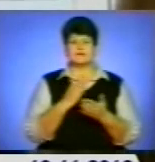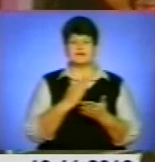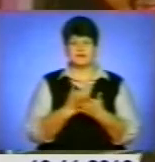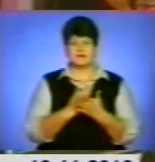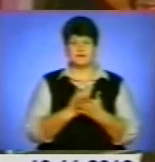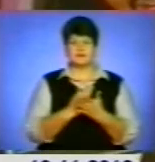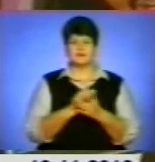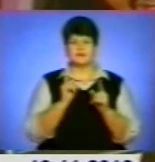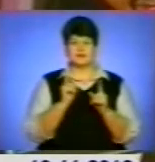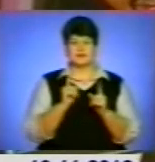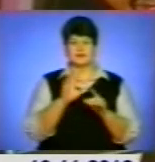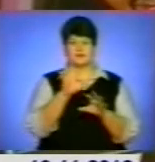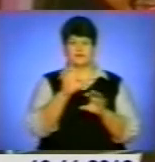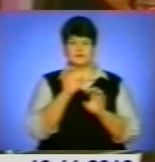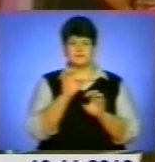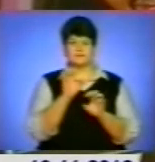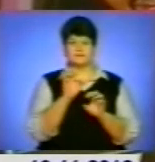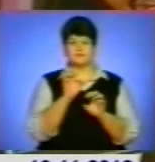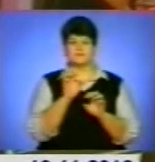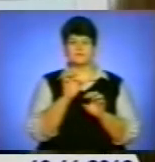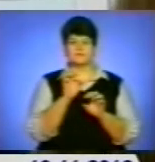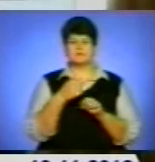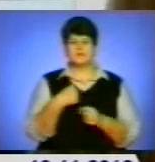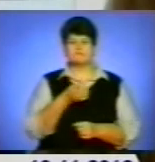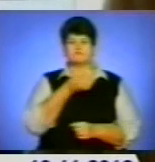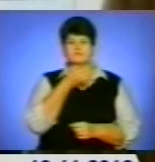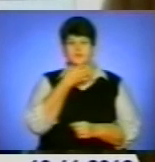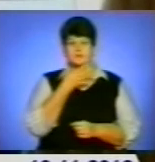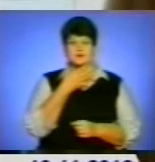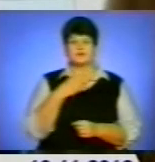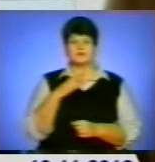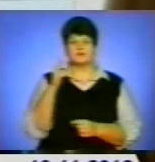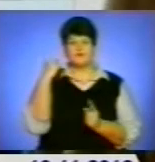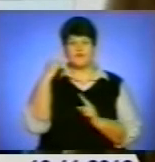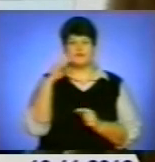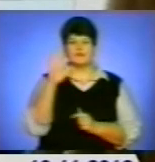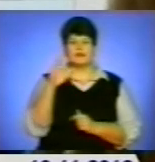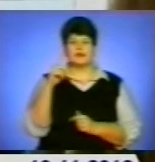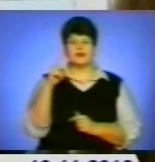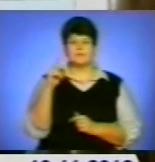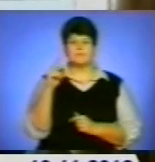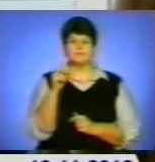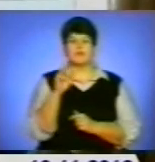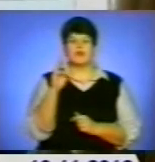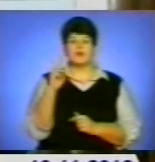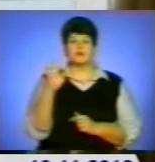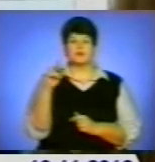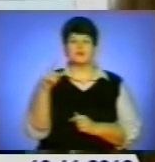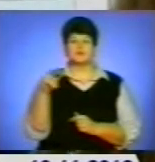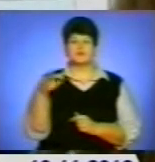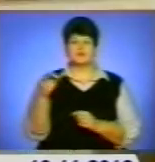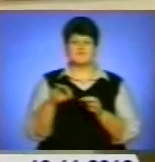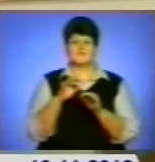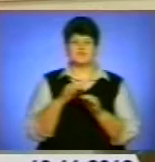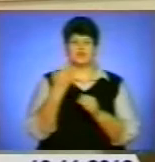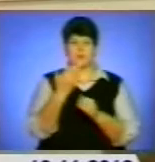а тут тільки фотографія. Мені подобалася творчість Віталія Козловського, тому я хотіла зробити йому такий новичкий петерунок, вишити його портрет.